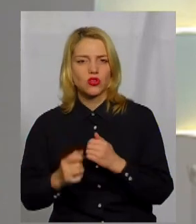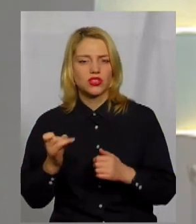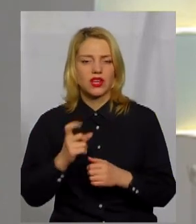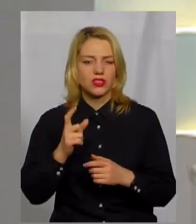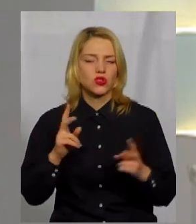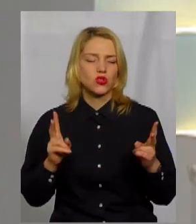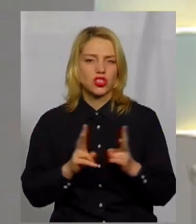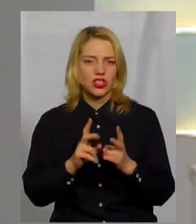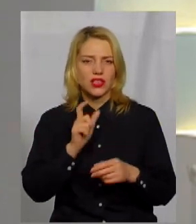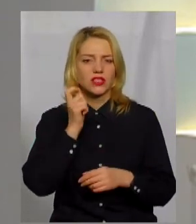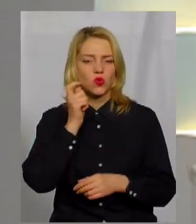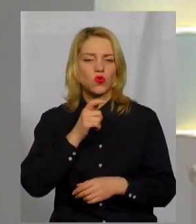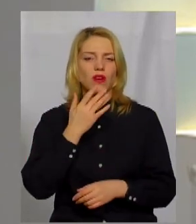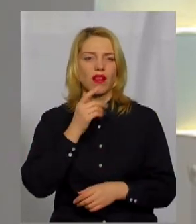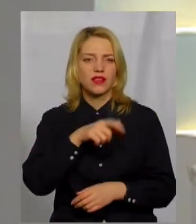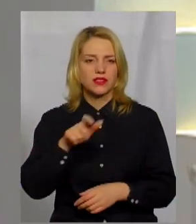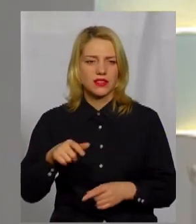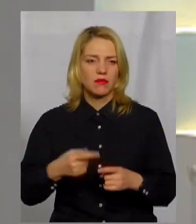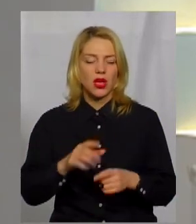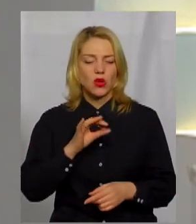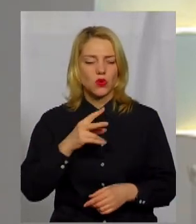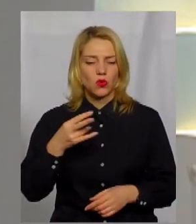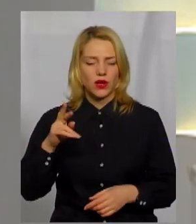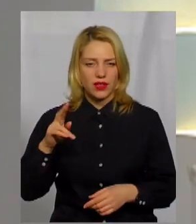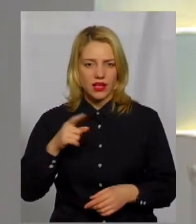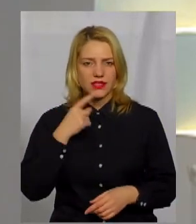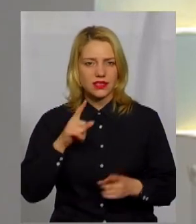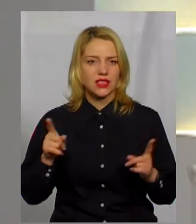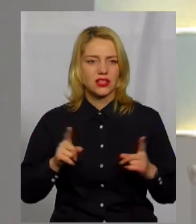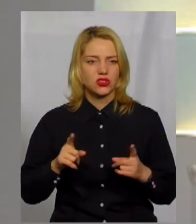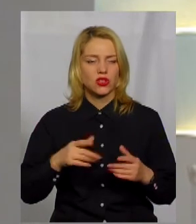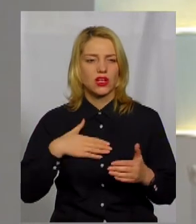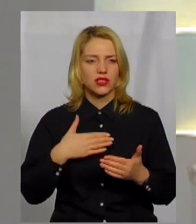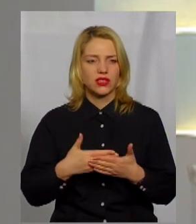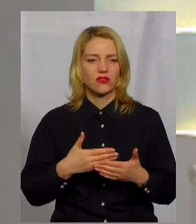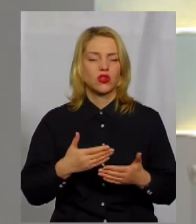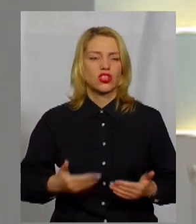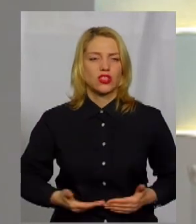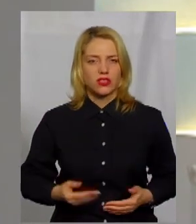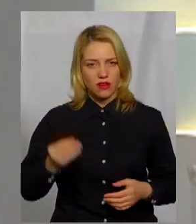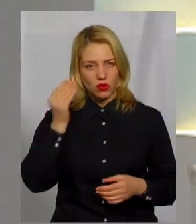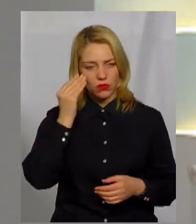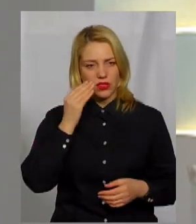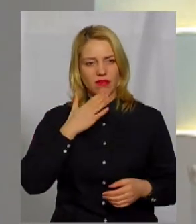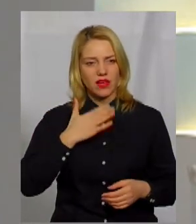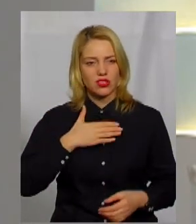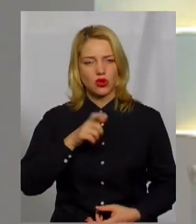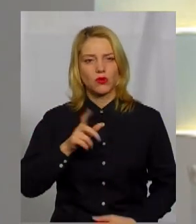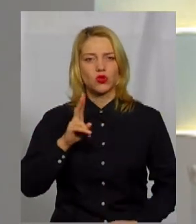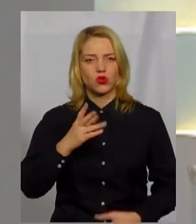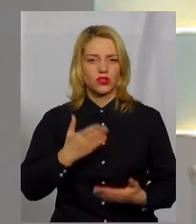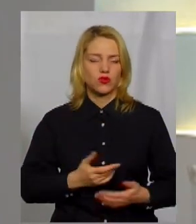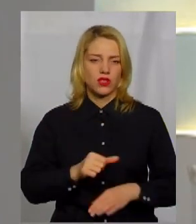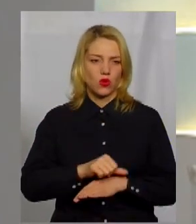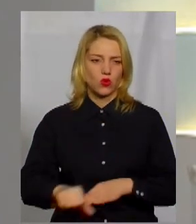координаторка всеукраїнської ініціативи «Активна громада» у Хмельницькому, відзначила активну життєву позицію наших співгромадян, які живуть